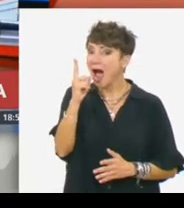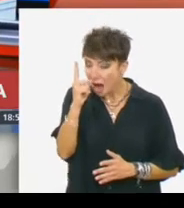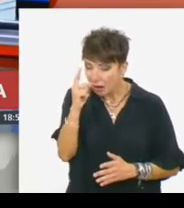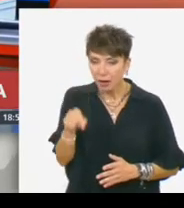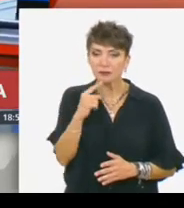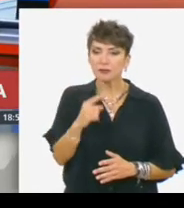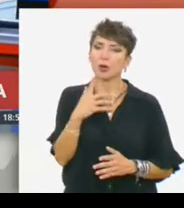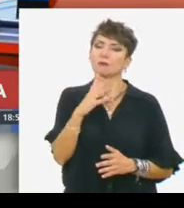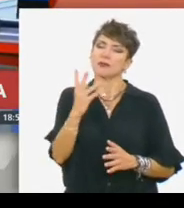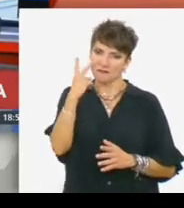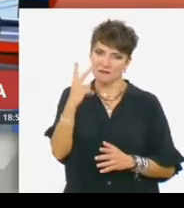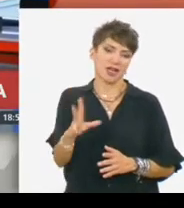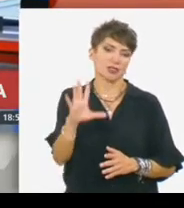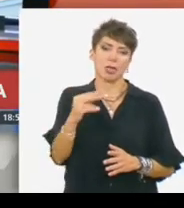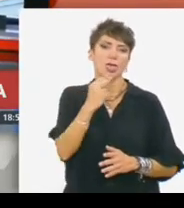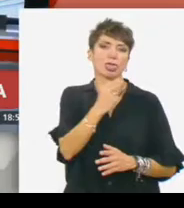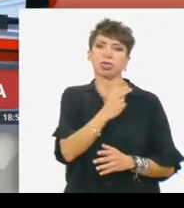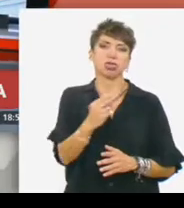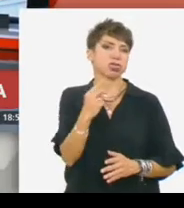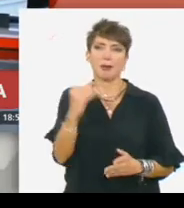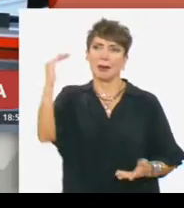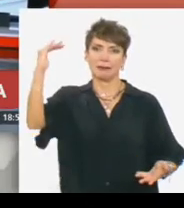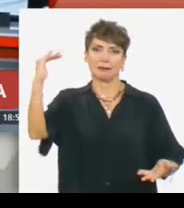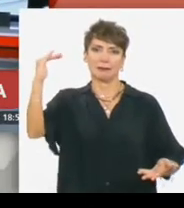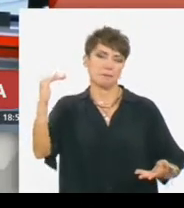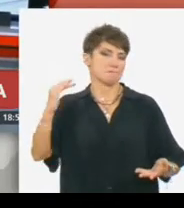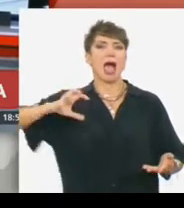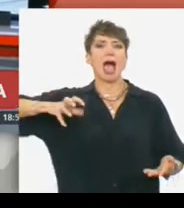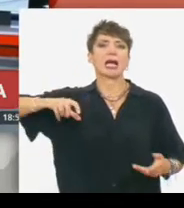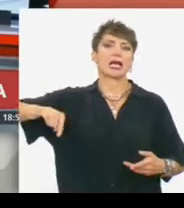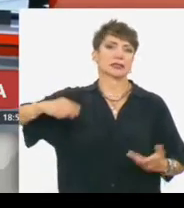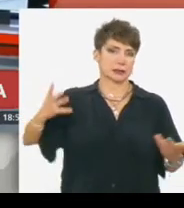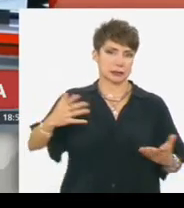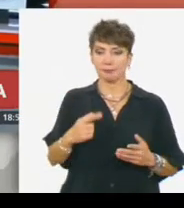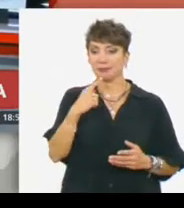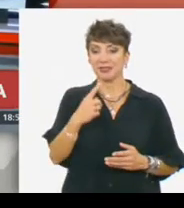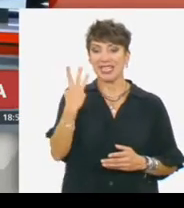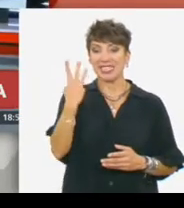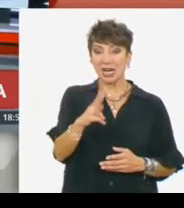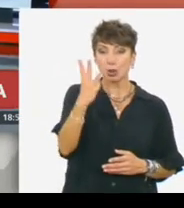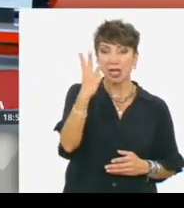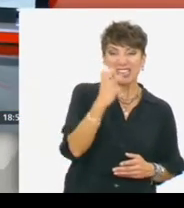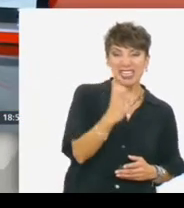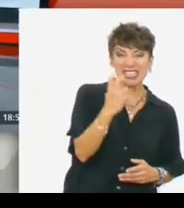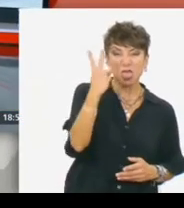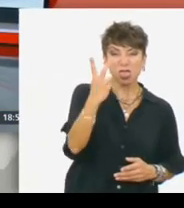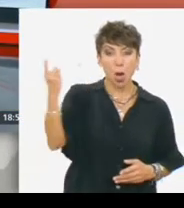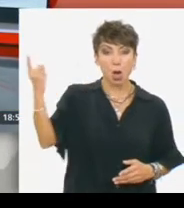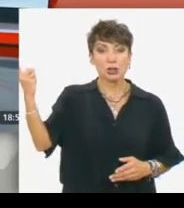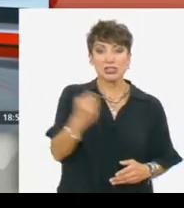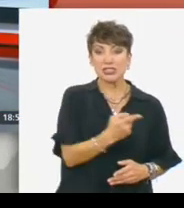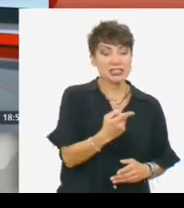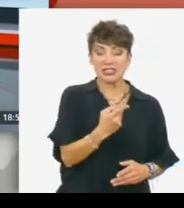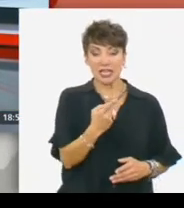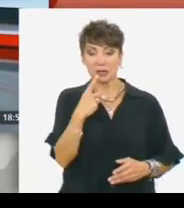προϊόντα ενέργειας και δείτε μερικά από αυτά. Για παράδειγμα το φυσικό αέριο, από το 332% που είχαμε δει τον πληθωρισμό το